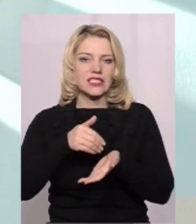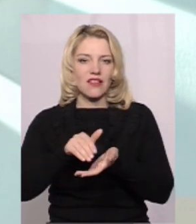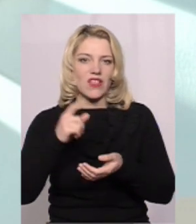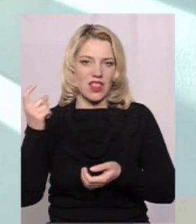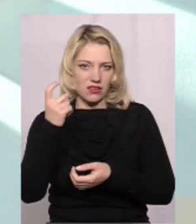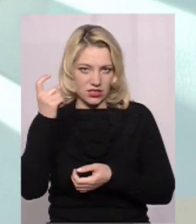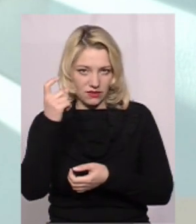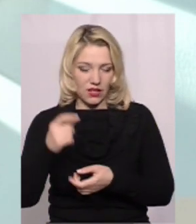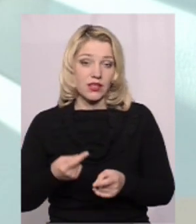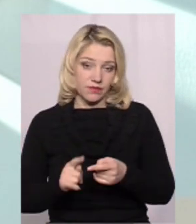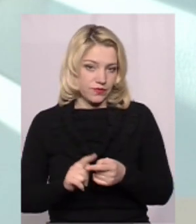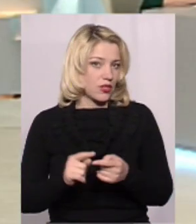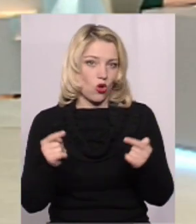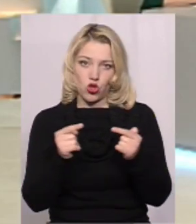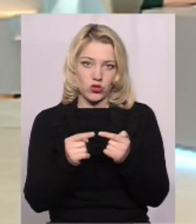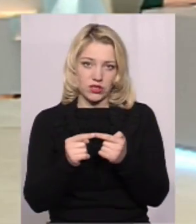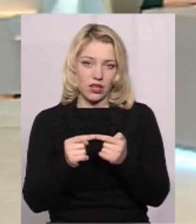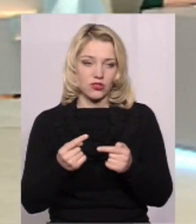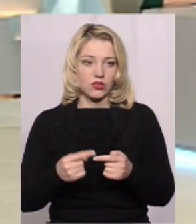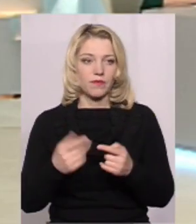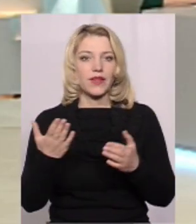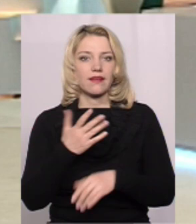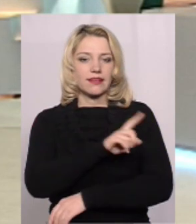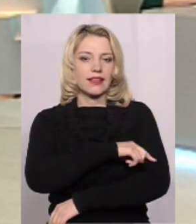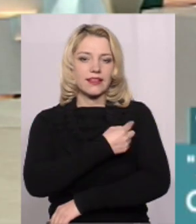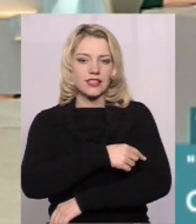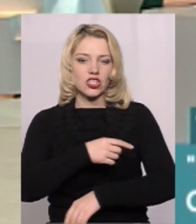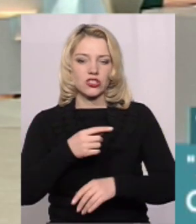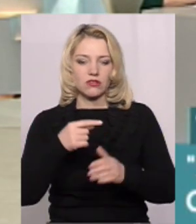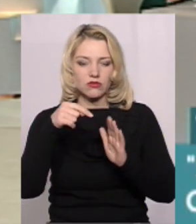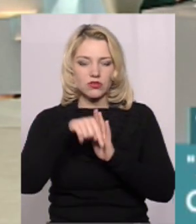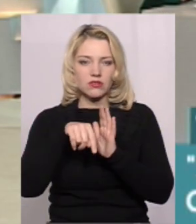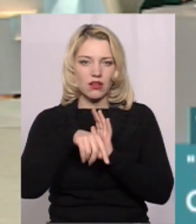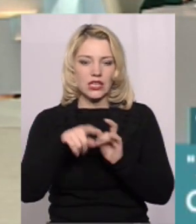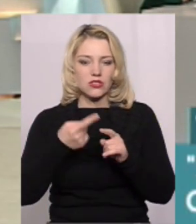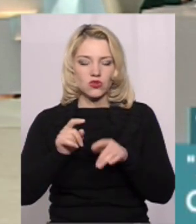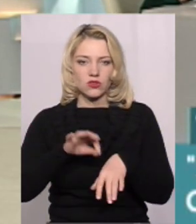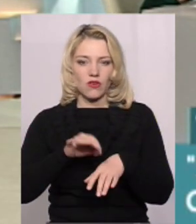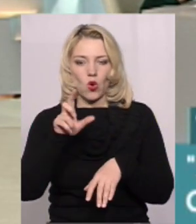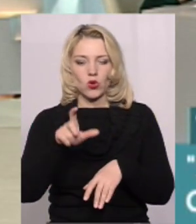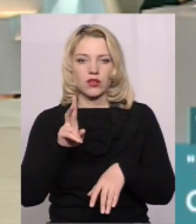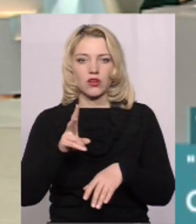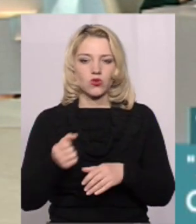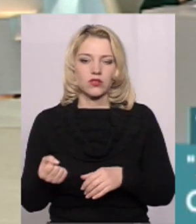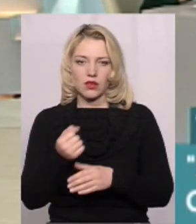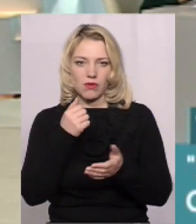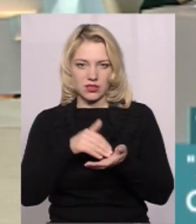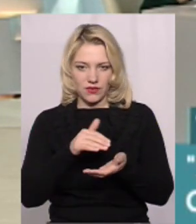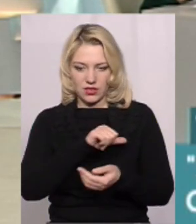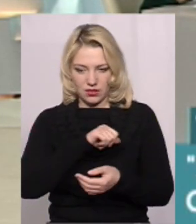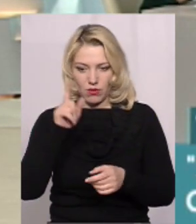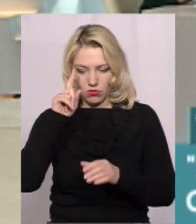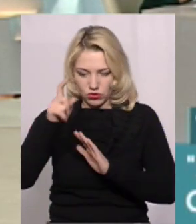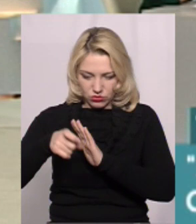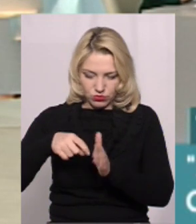Однозначно А які клінічні ознаки цього захворювання? От людина, яка тримає кілька свиней, сама може